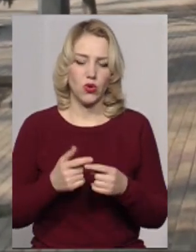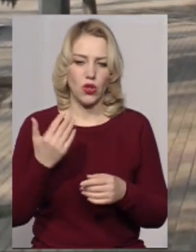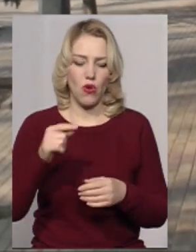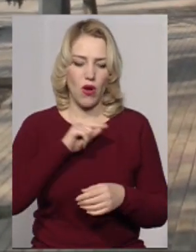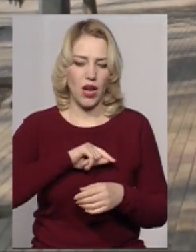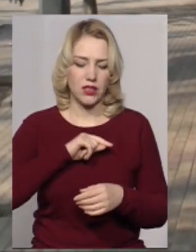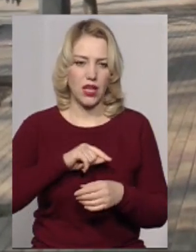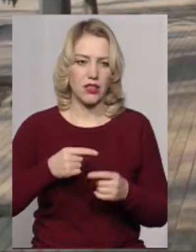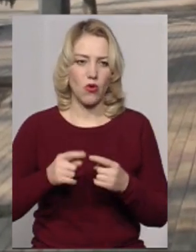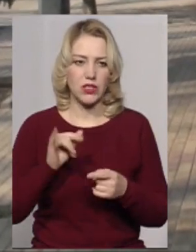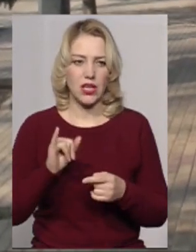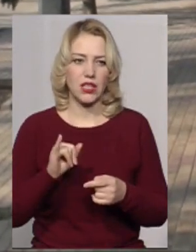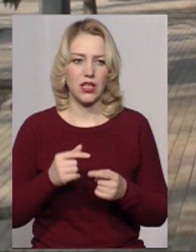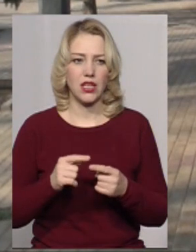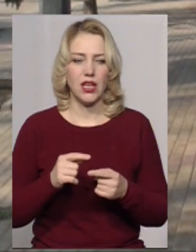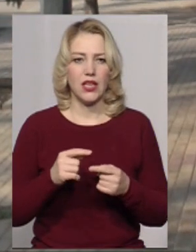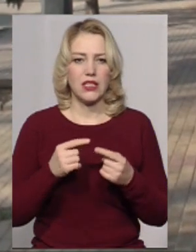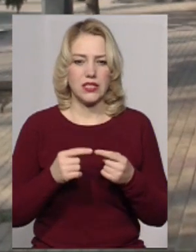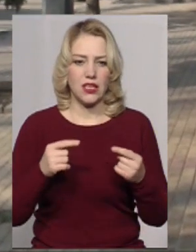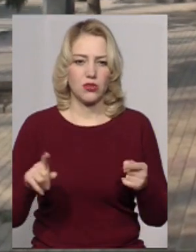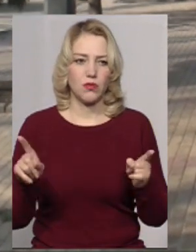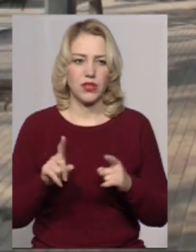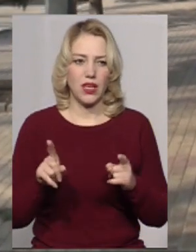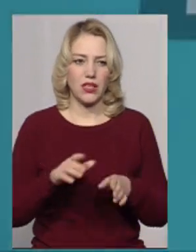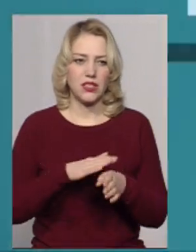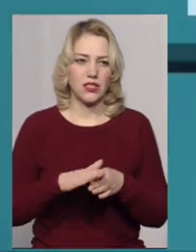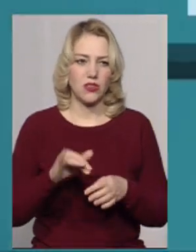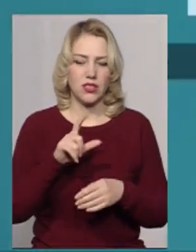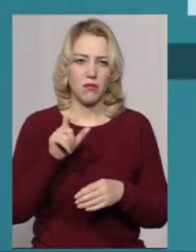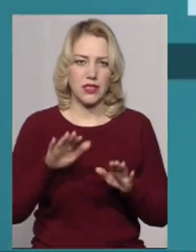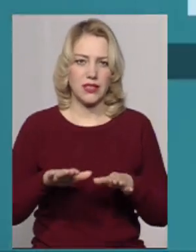номер саме транспортного засобу, який здійснив здійснення місця події.